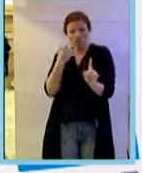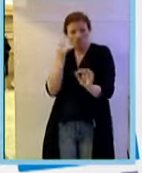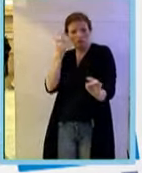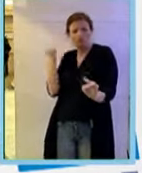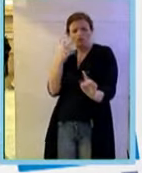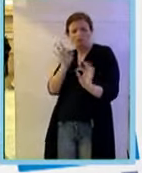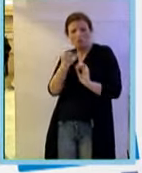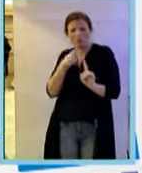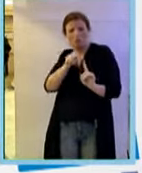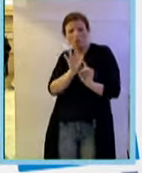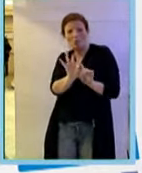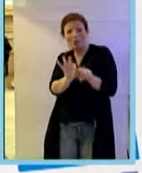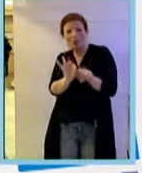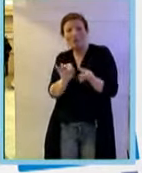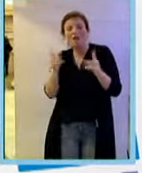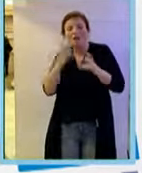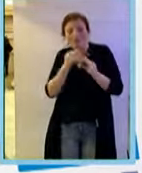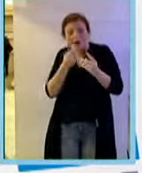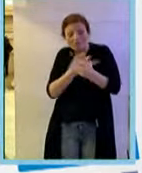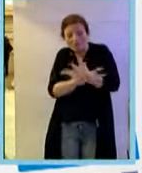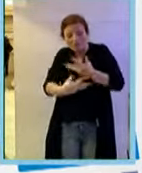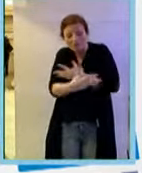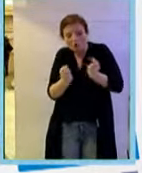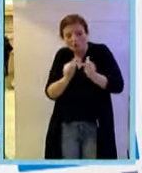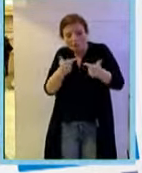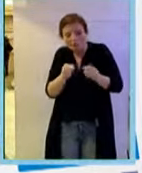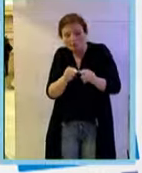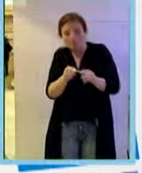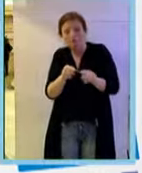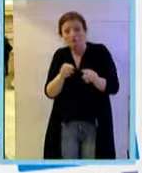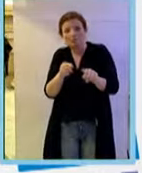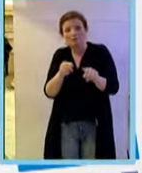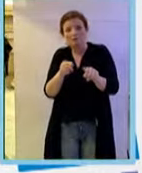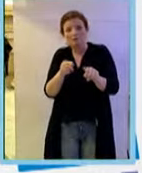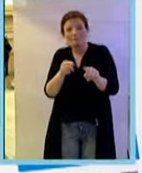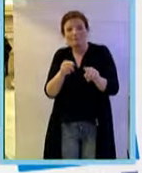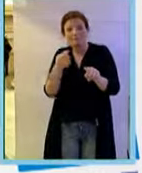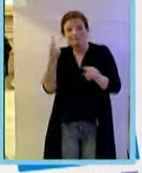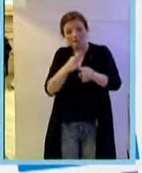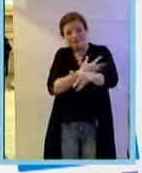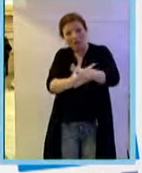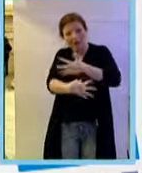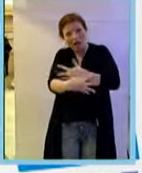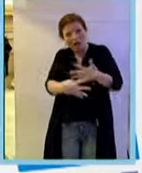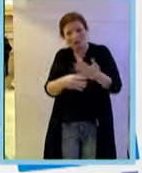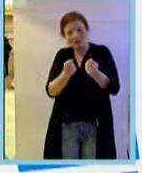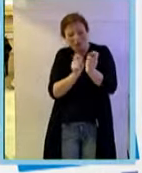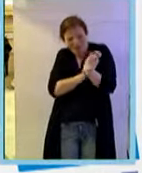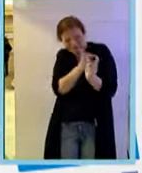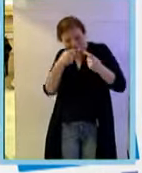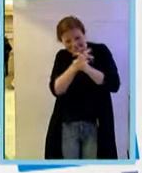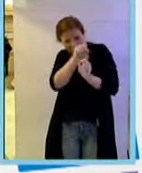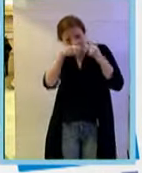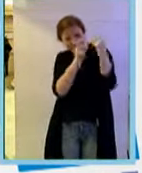apporto vascolare stesso, questi vasi tortuosi